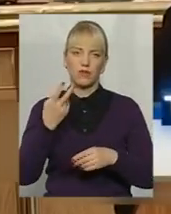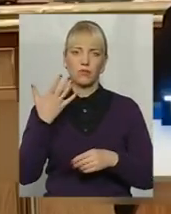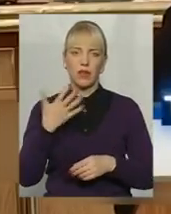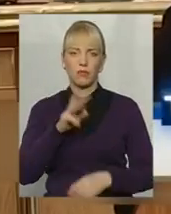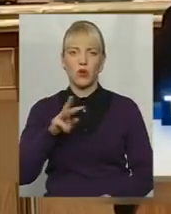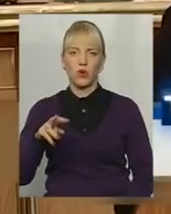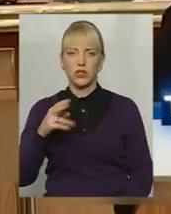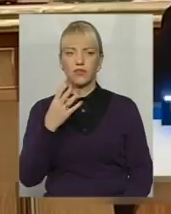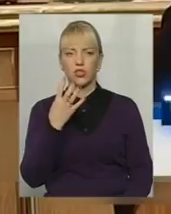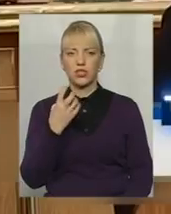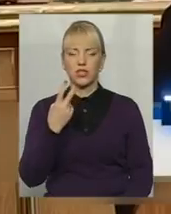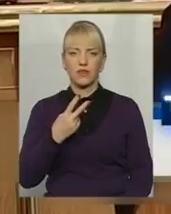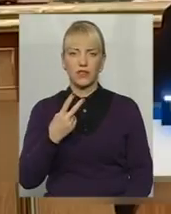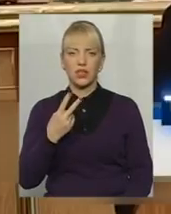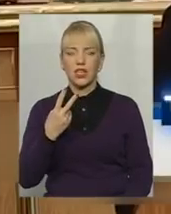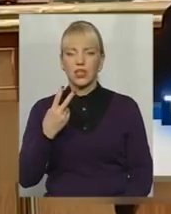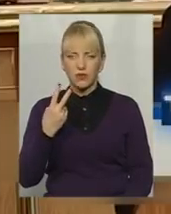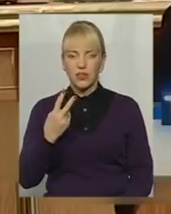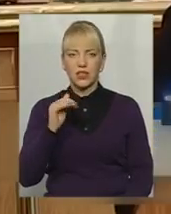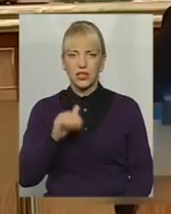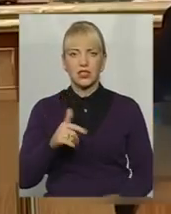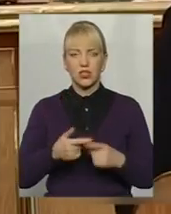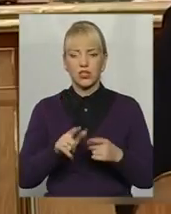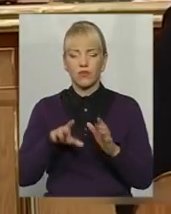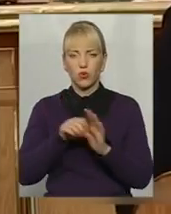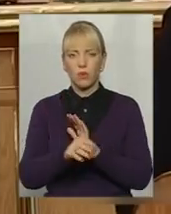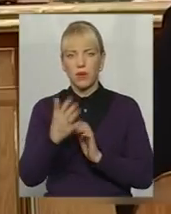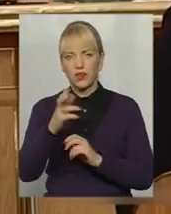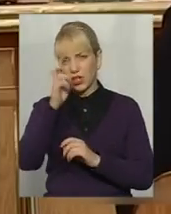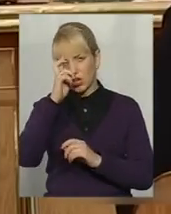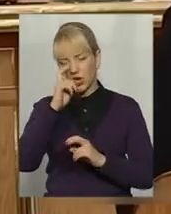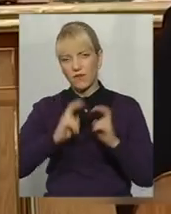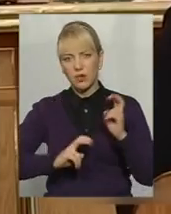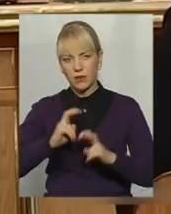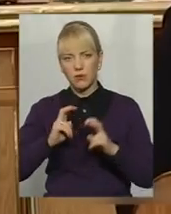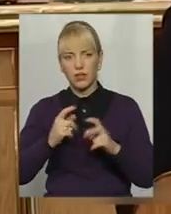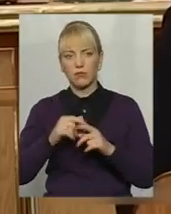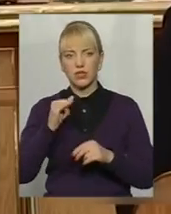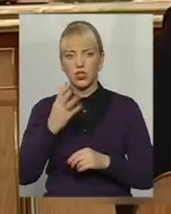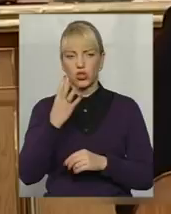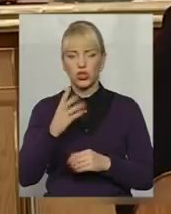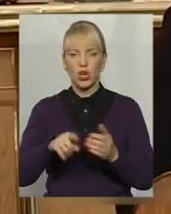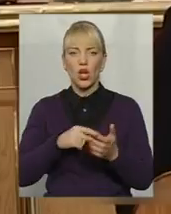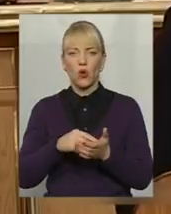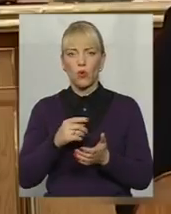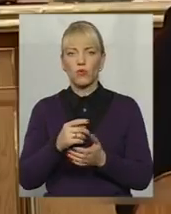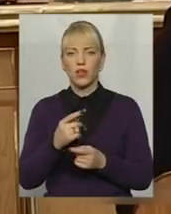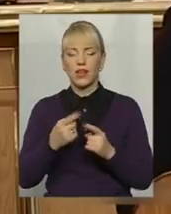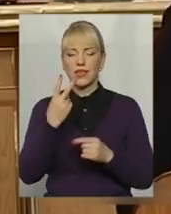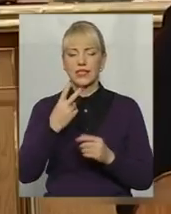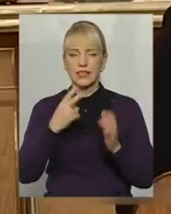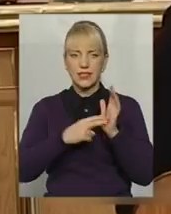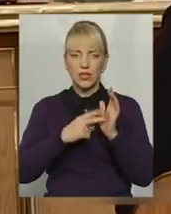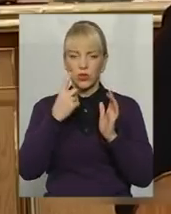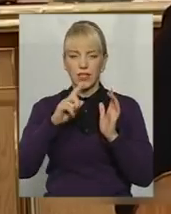мільйонів 402 тисячі. В тому числі це 5 державних підприємств, півтори мільйона, та 4 комунальних, 1,7 мільйонів.